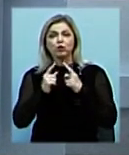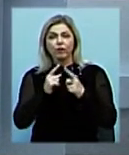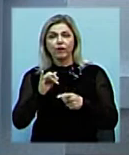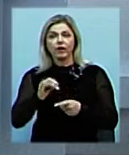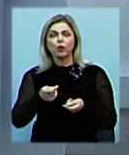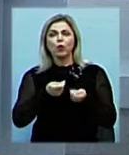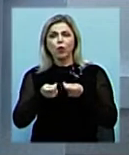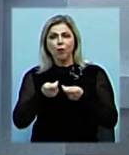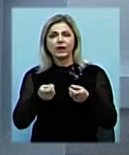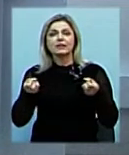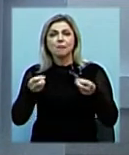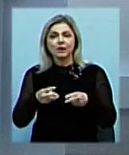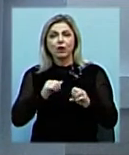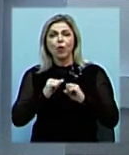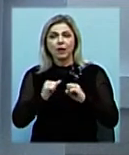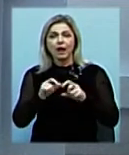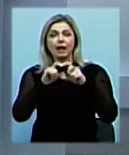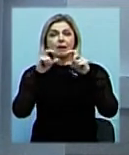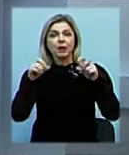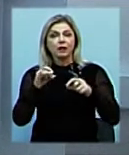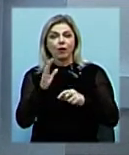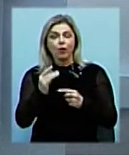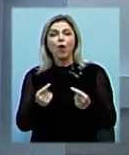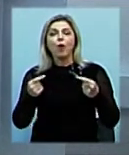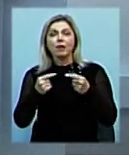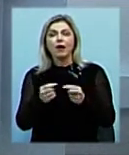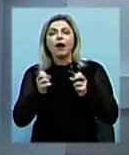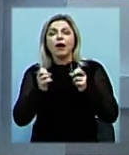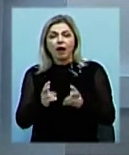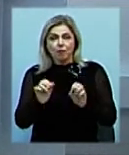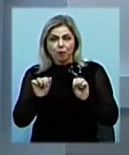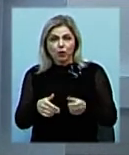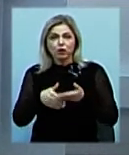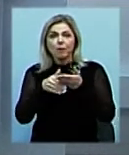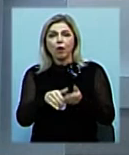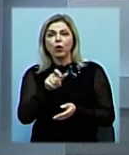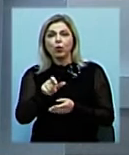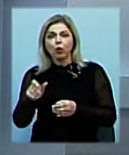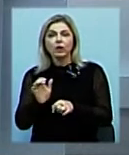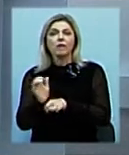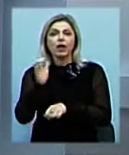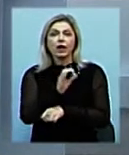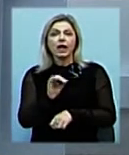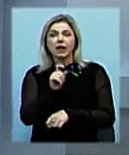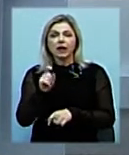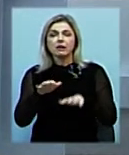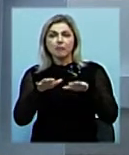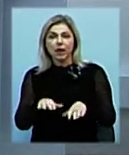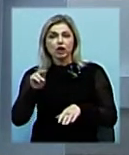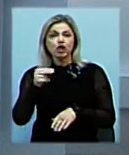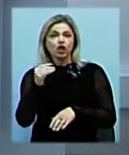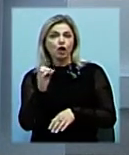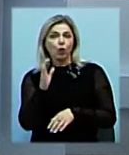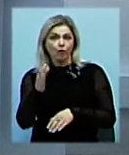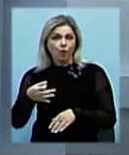профільних управлінь та департаментів визначались, яким чином можуть допомогти людям евакуйованим із зони ураження у Чернігівській